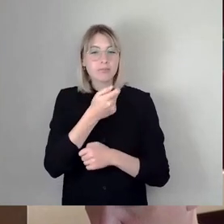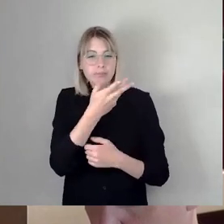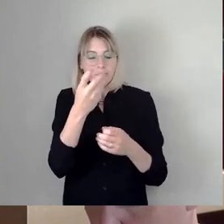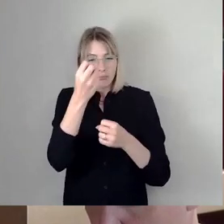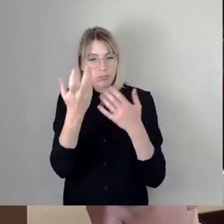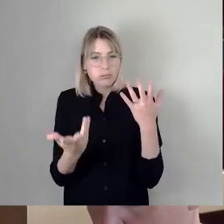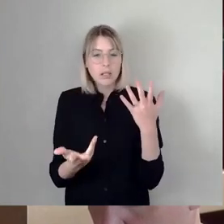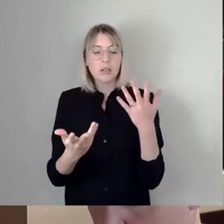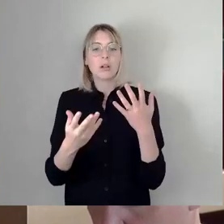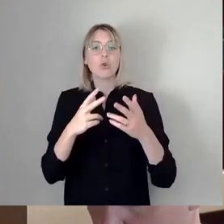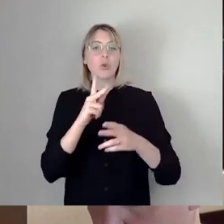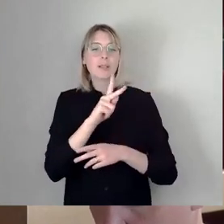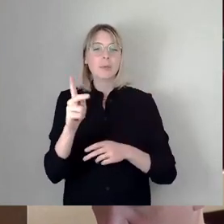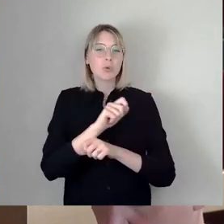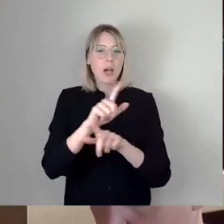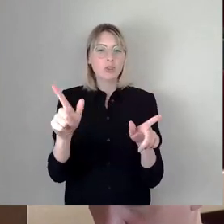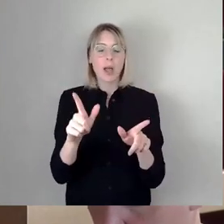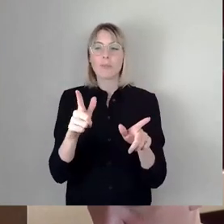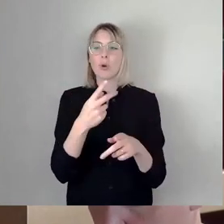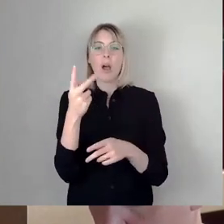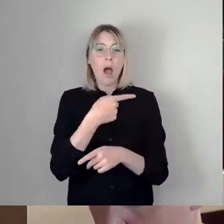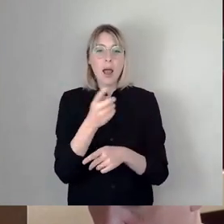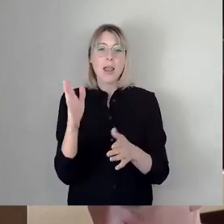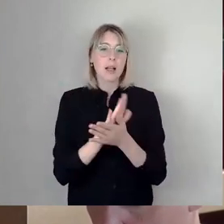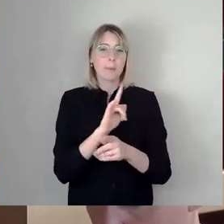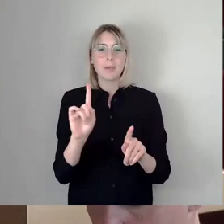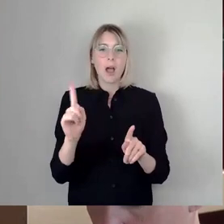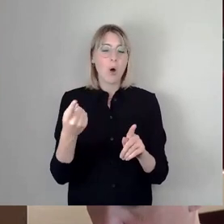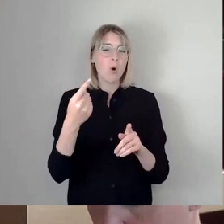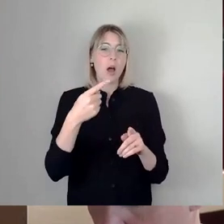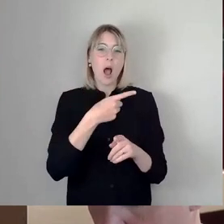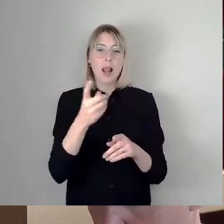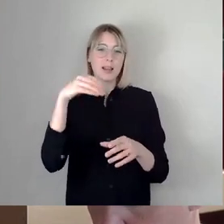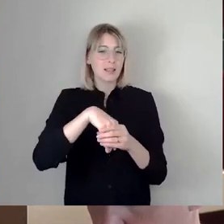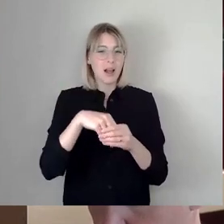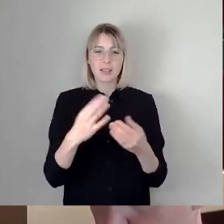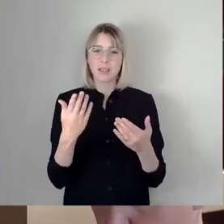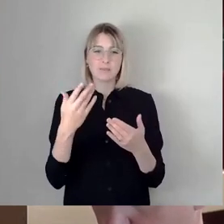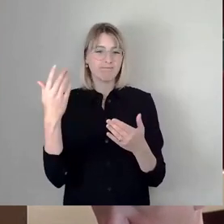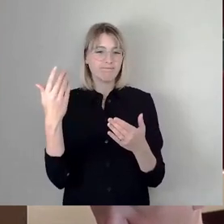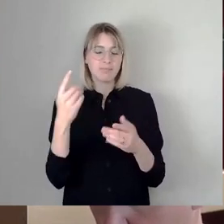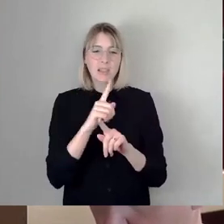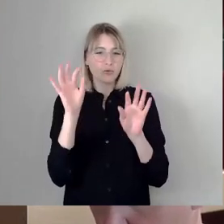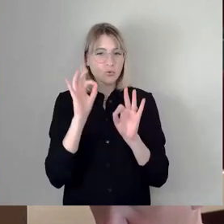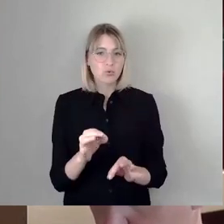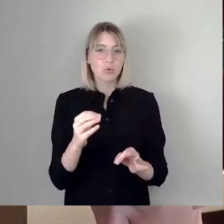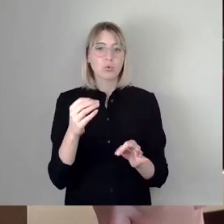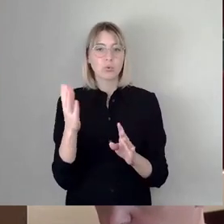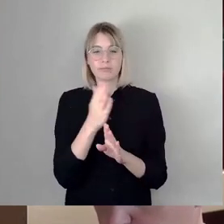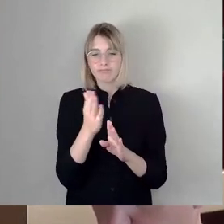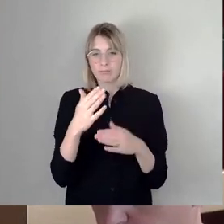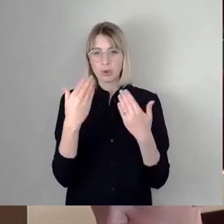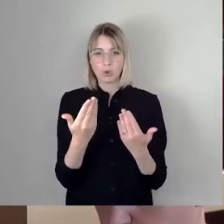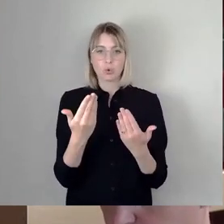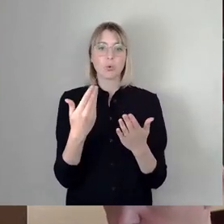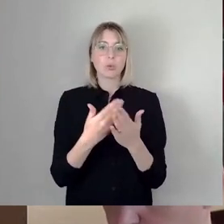sind oder wenigstens auch inhaltlich angegriffen wurden in den Ausschüssen zwischen diesen zwei Ereignissen liegen. Darauf möchte ich nochmal darauf hinweisen. Aber ich hätte jetzt gerne